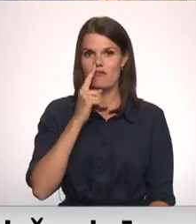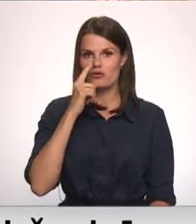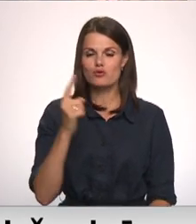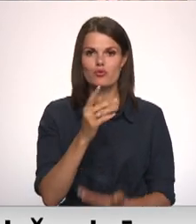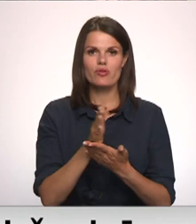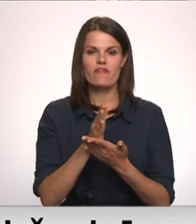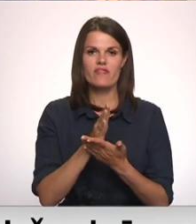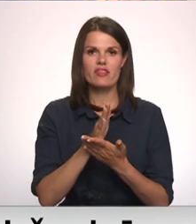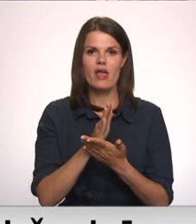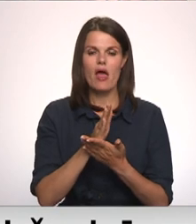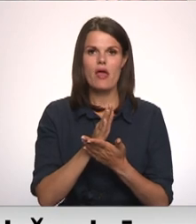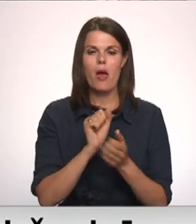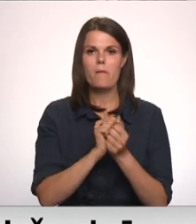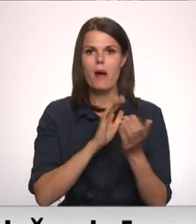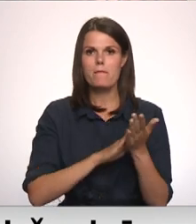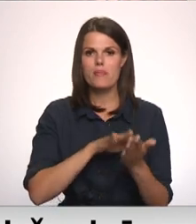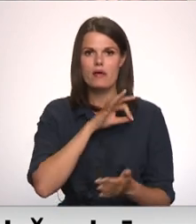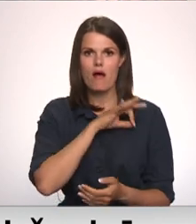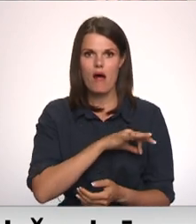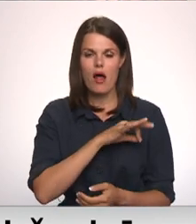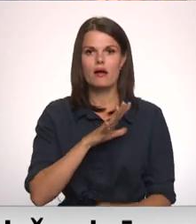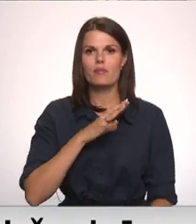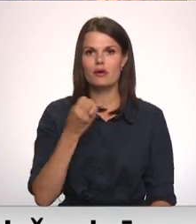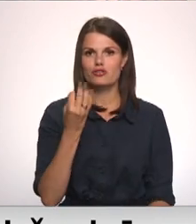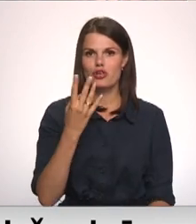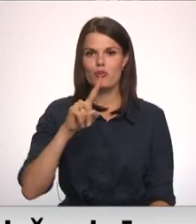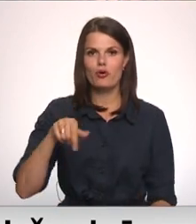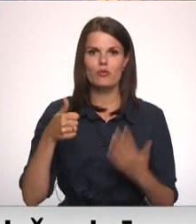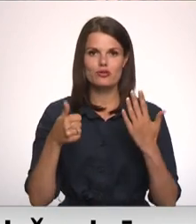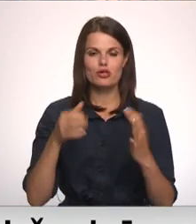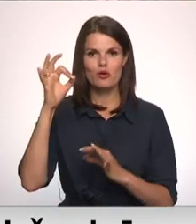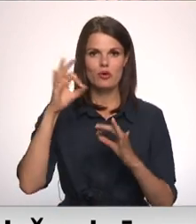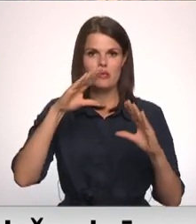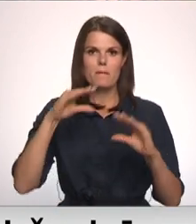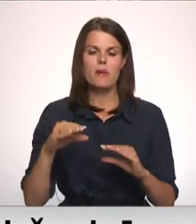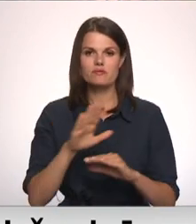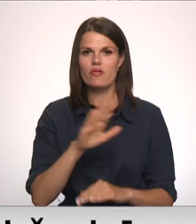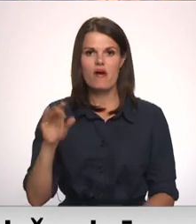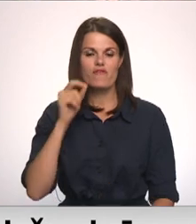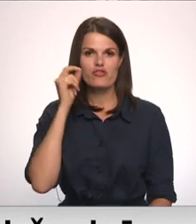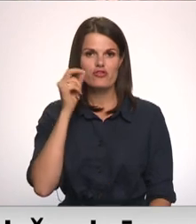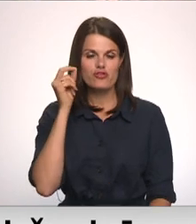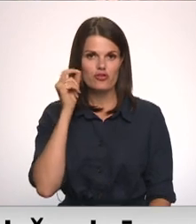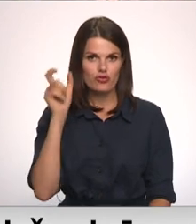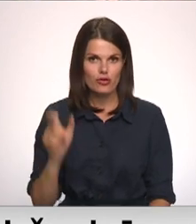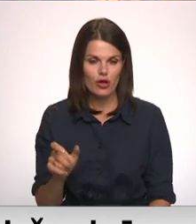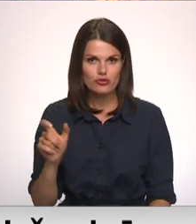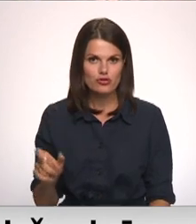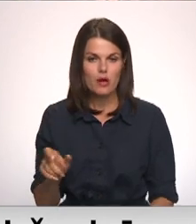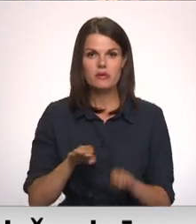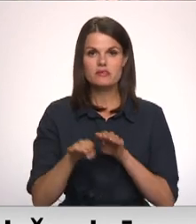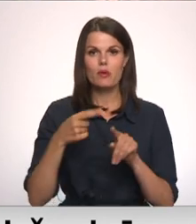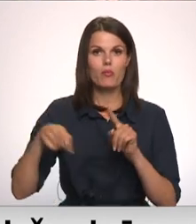vidējā bruto darba samaksa bija par 14,6% mazāka nekā vīriešu. Salīdzinājumā ar